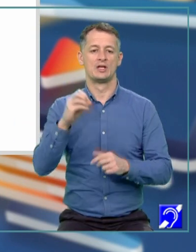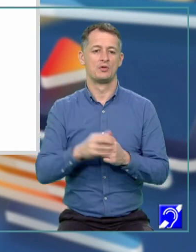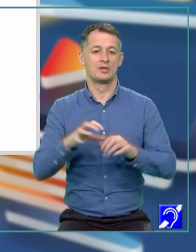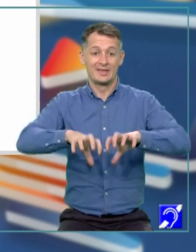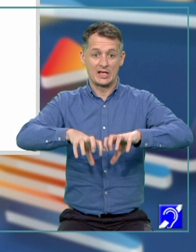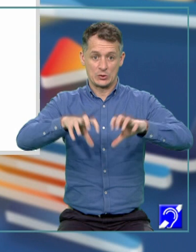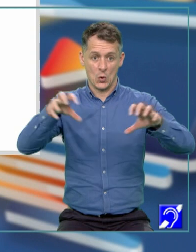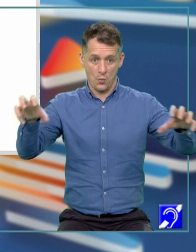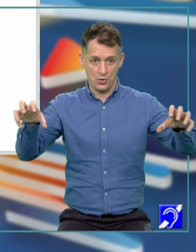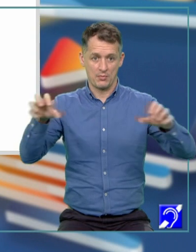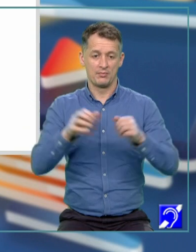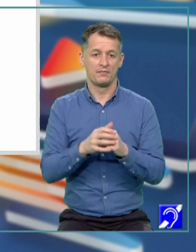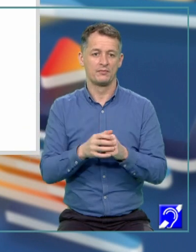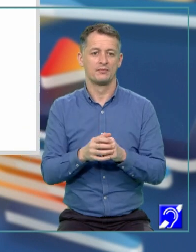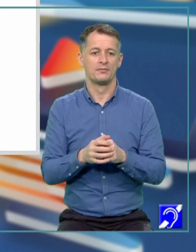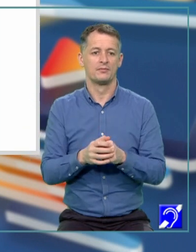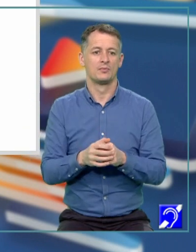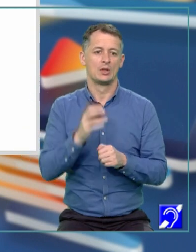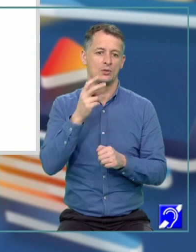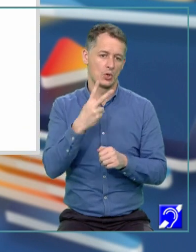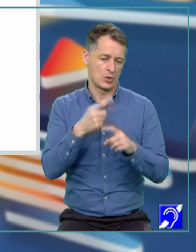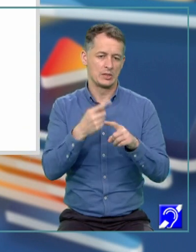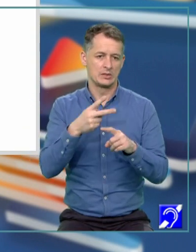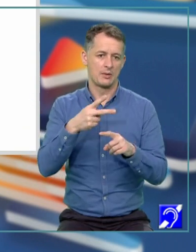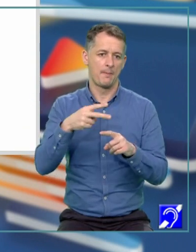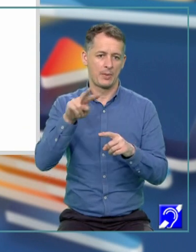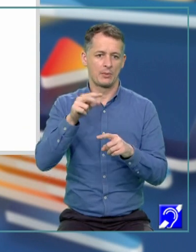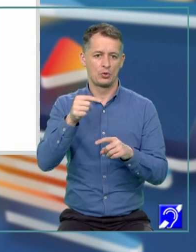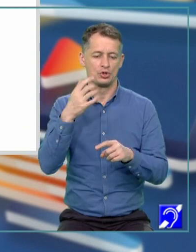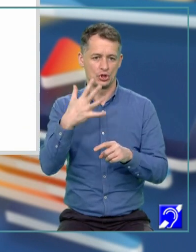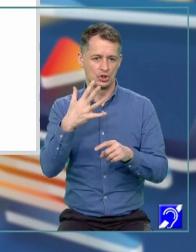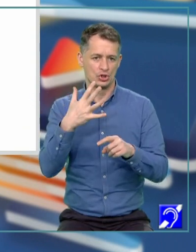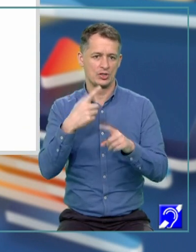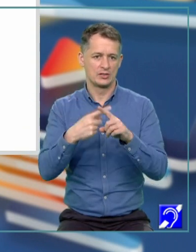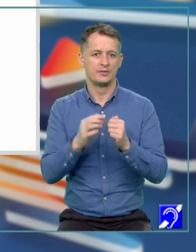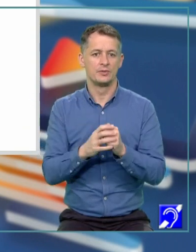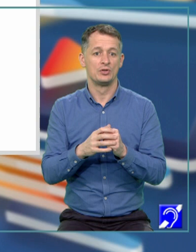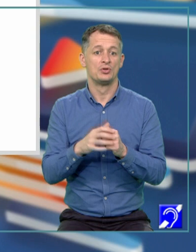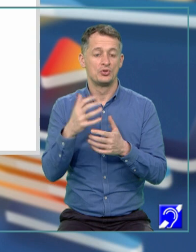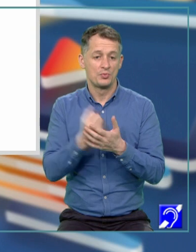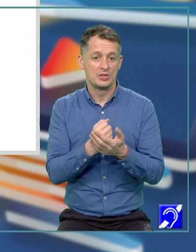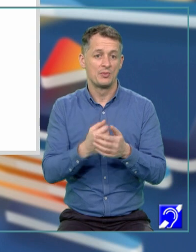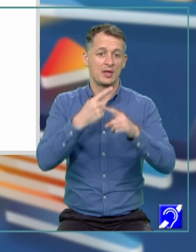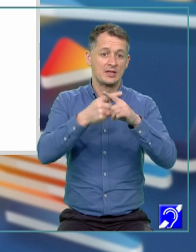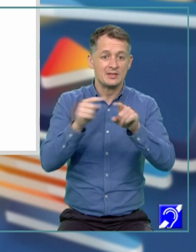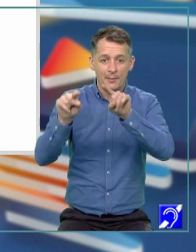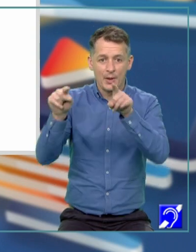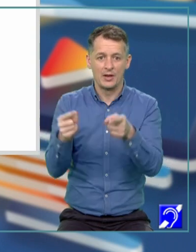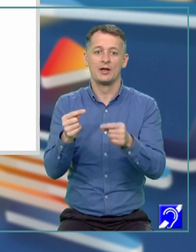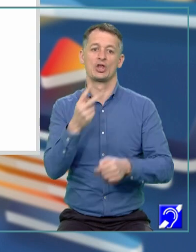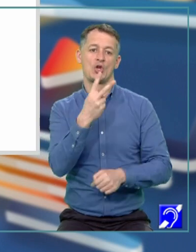expresia, descompunem 2X pătrat minus 5X și obținem X pe lângă 2X minus 5.